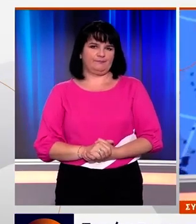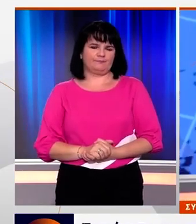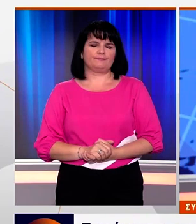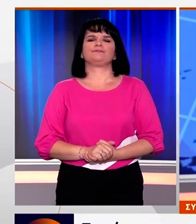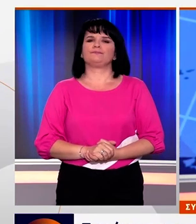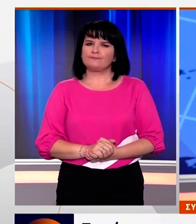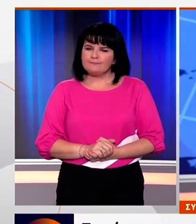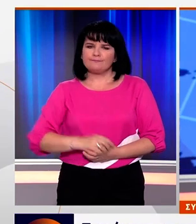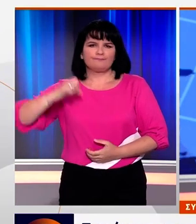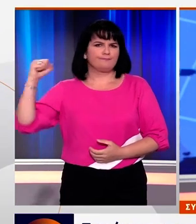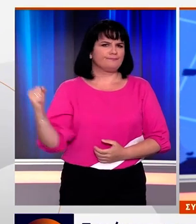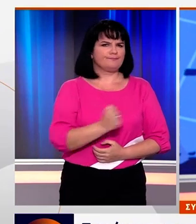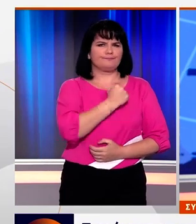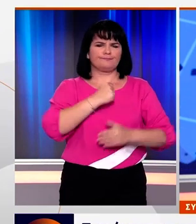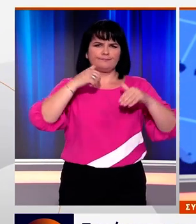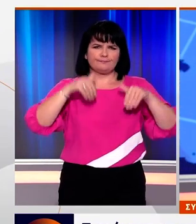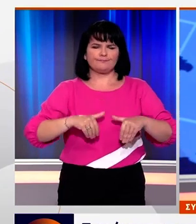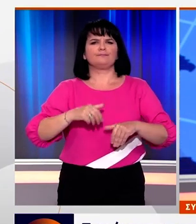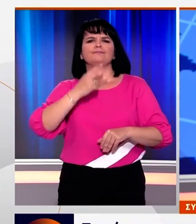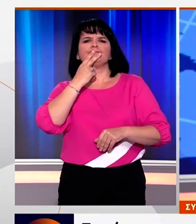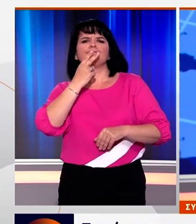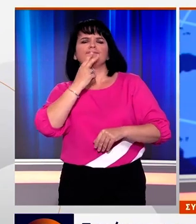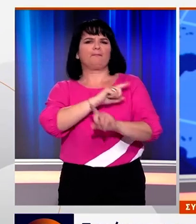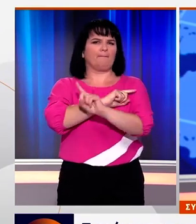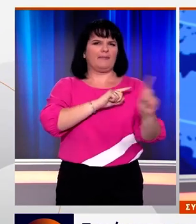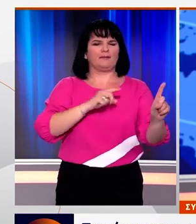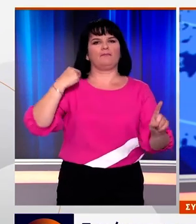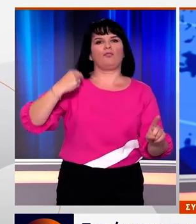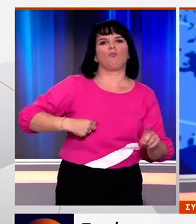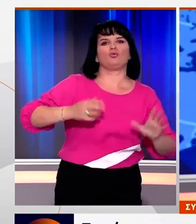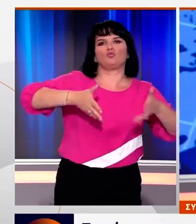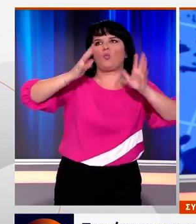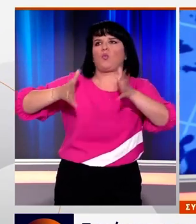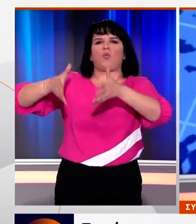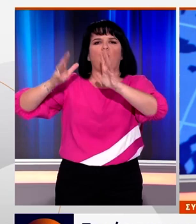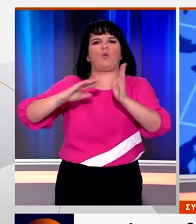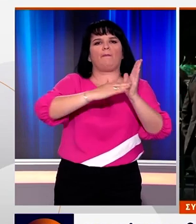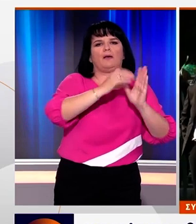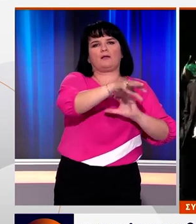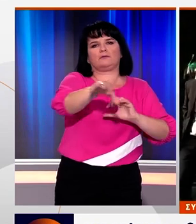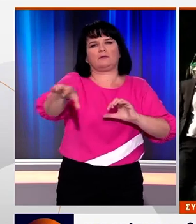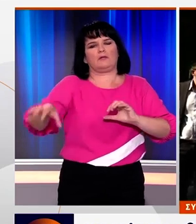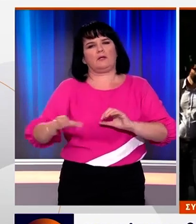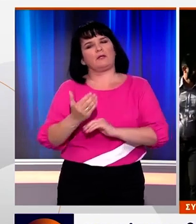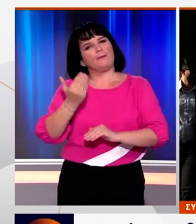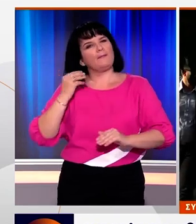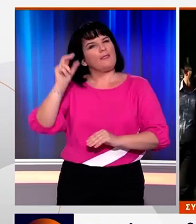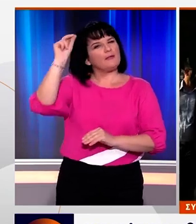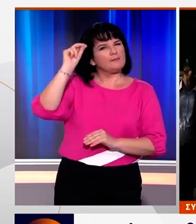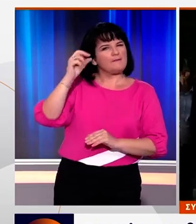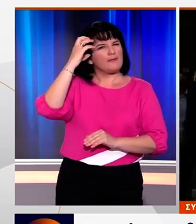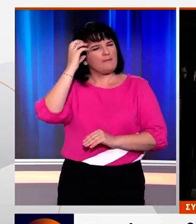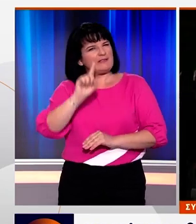Την άμεση και αυστηρή εφαρμογή του αντικαπνιστικού νόμου σε όλα τα δημόσια κτίρια και υπηρεσίες μία από τις σταθερές προεκλογικές